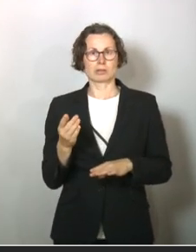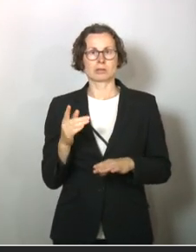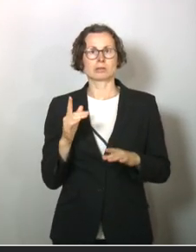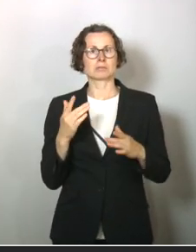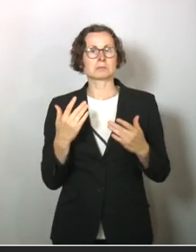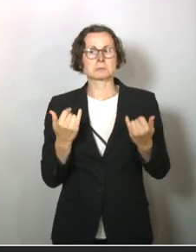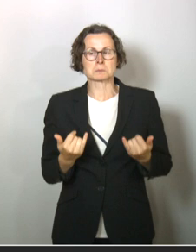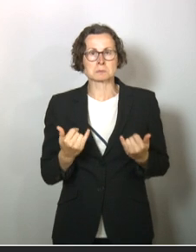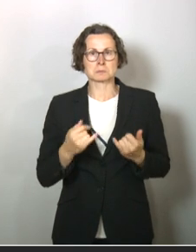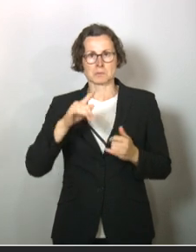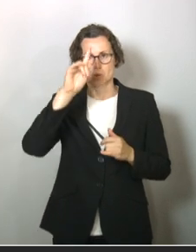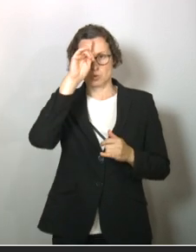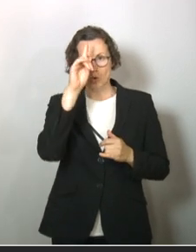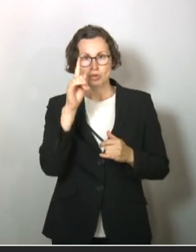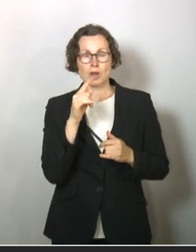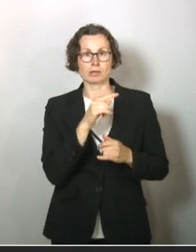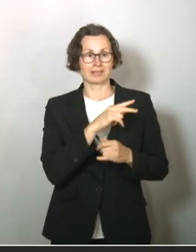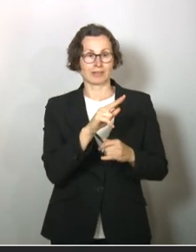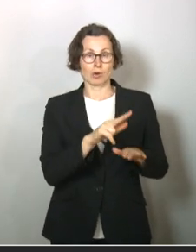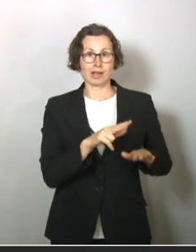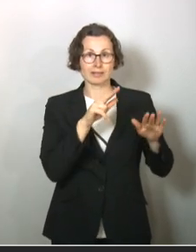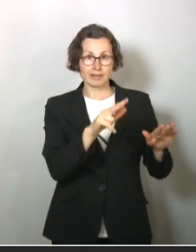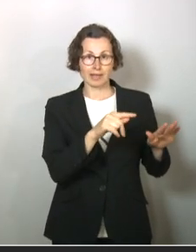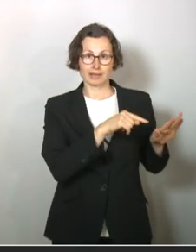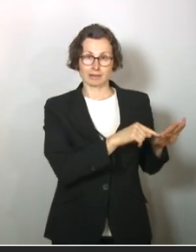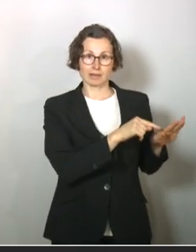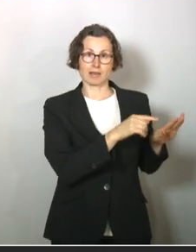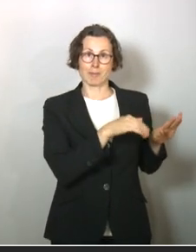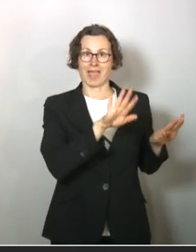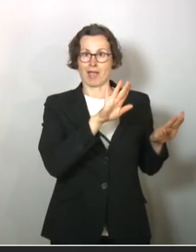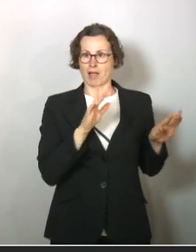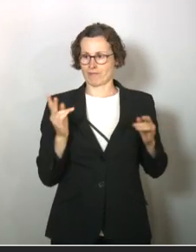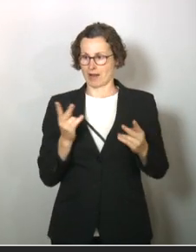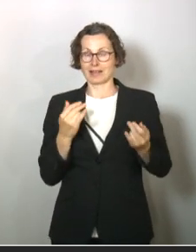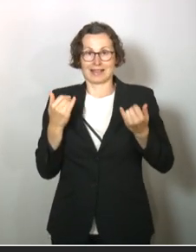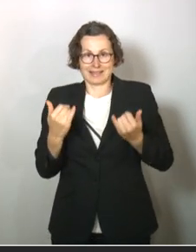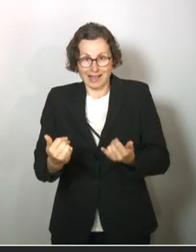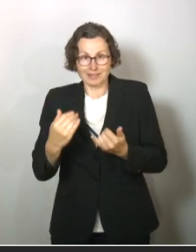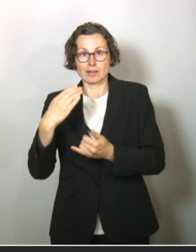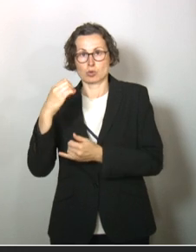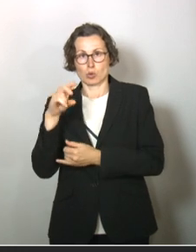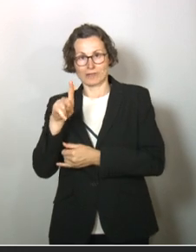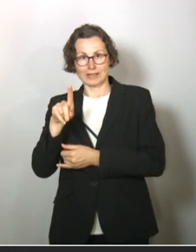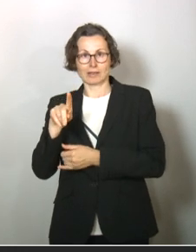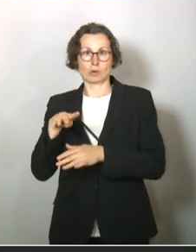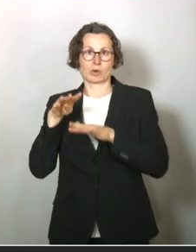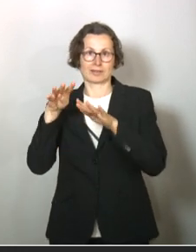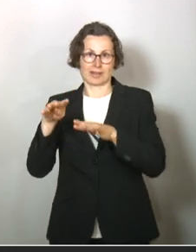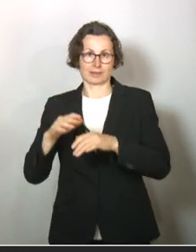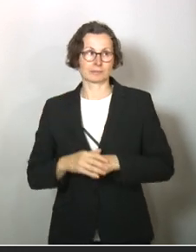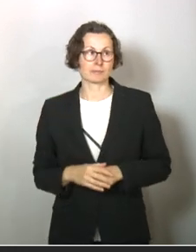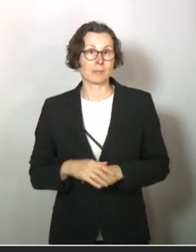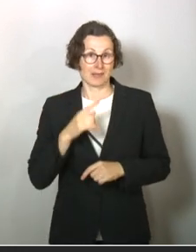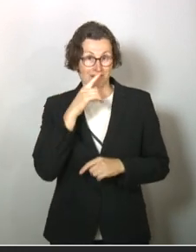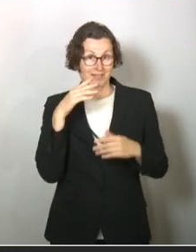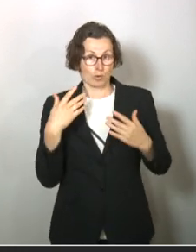jetzt in Deutschland deutlich mehr 2018 als durch die Covid-19-Erkrankung. Wenn